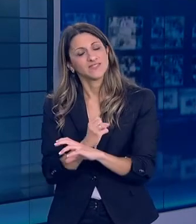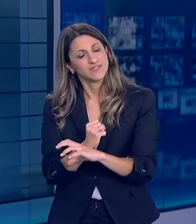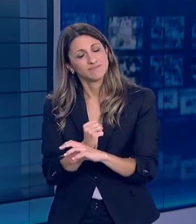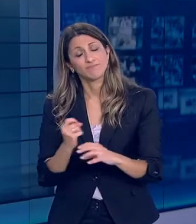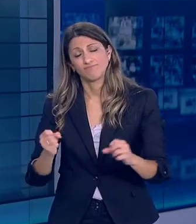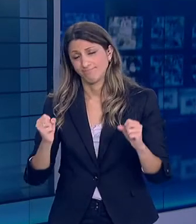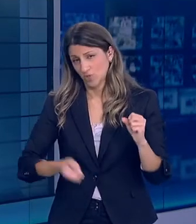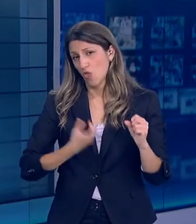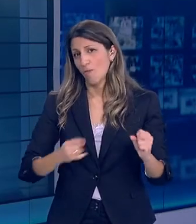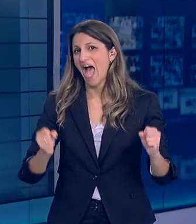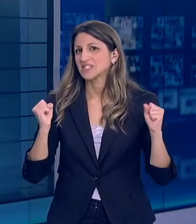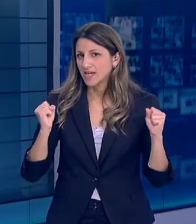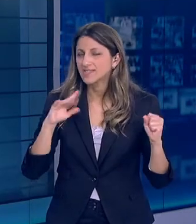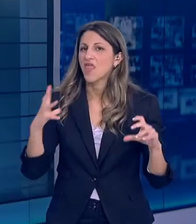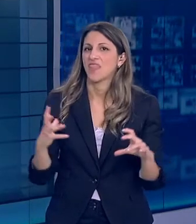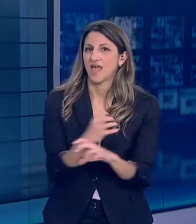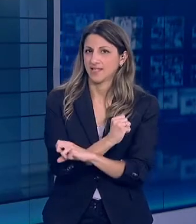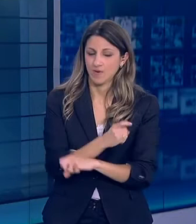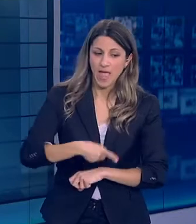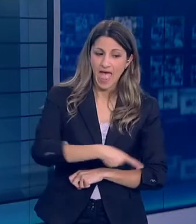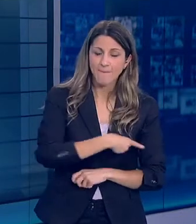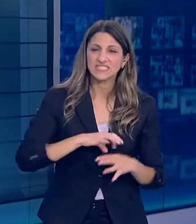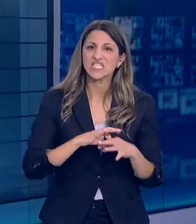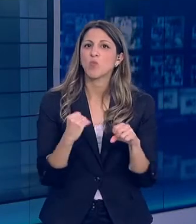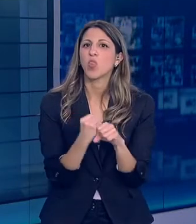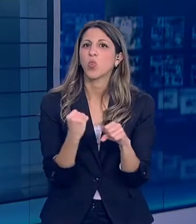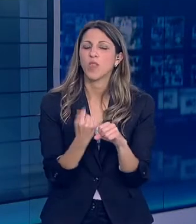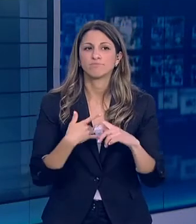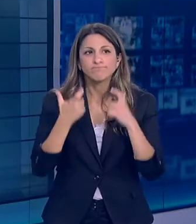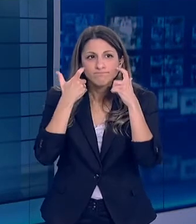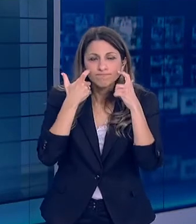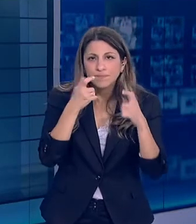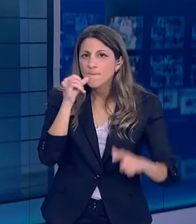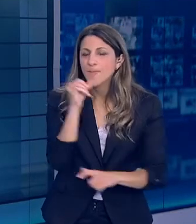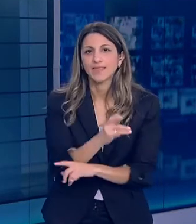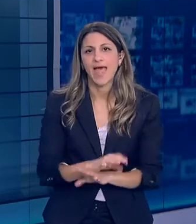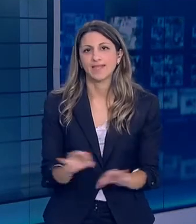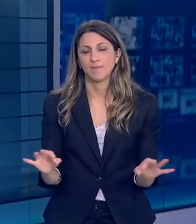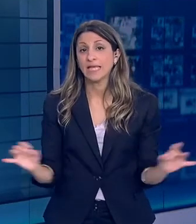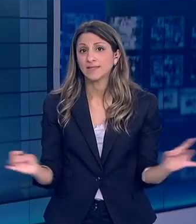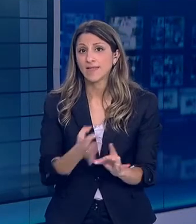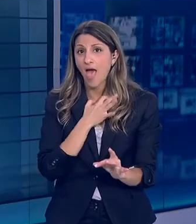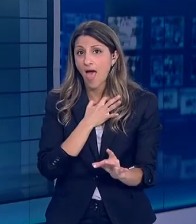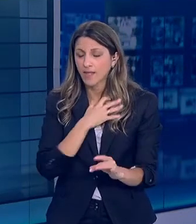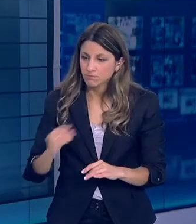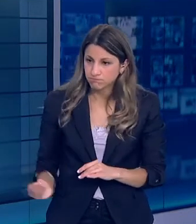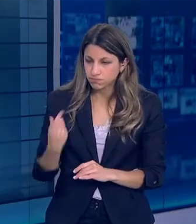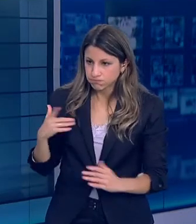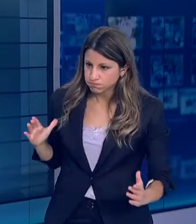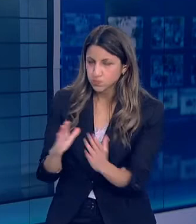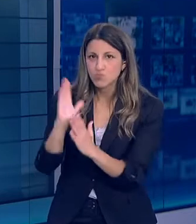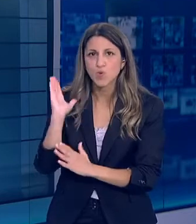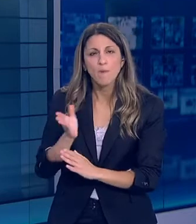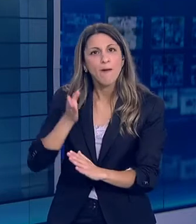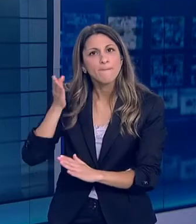Στην πολιτική προστασία Δεν σταματάμε Παραμένουμε σε επιφυλακή Πάντα έτοιμοι Σε κάθε γειτονιά Σε κάθε